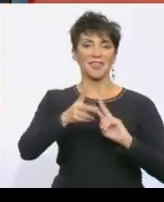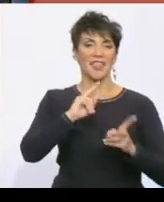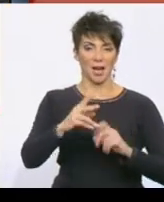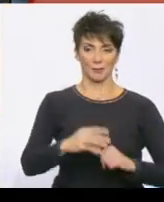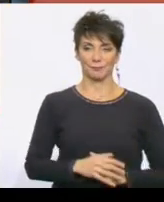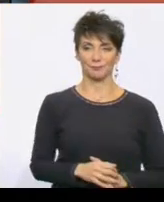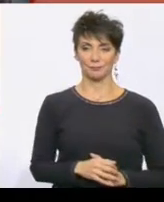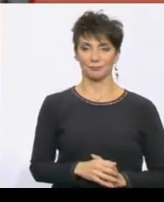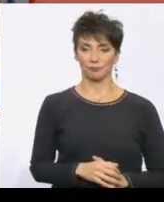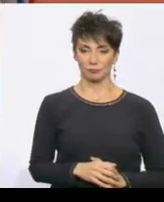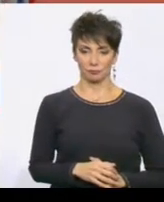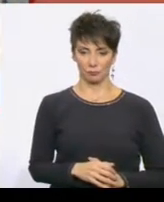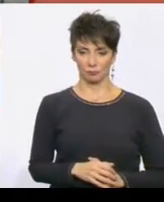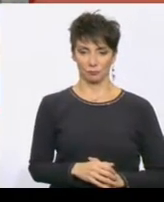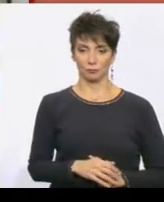δημήφθη.